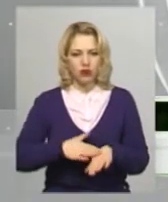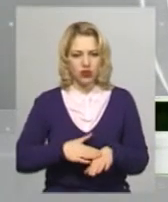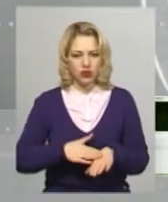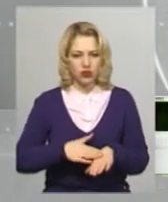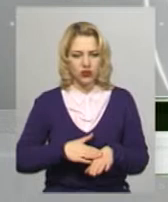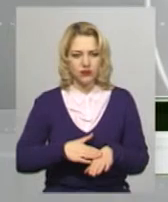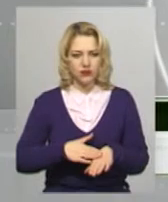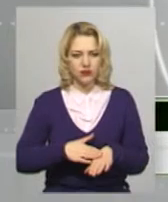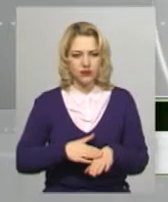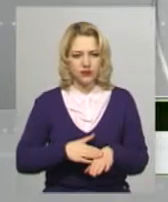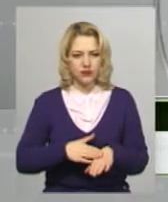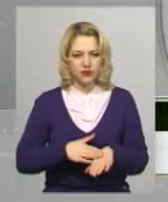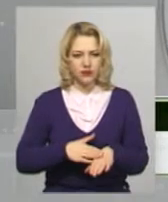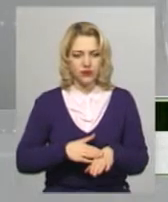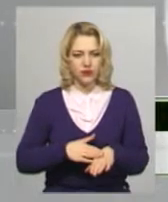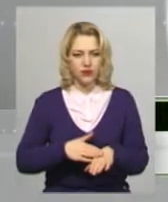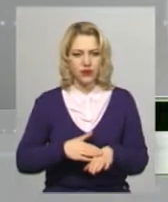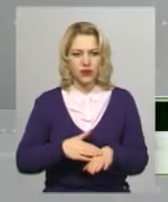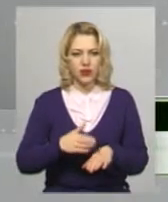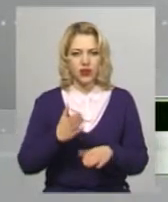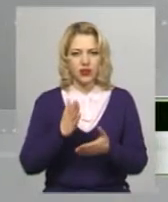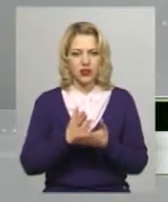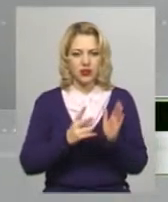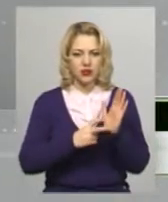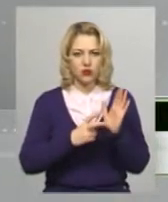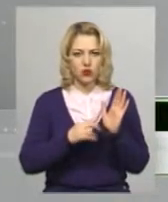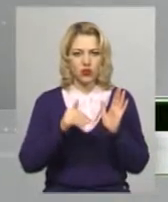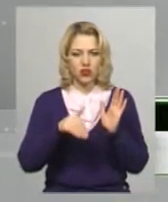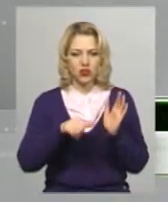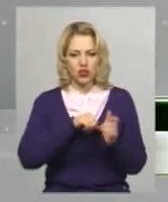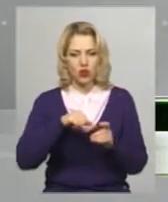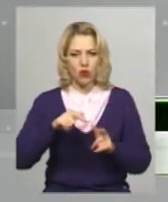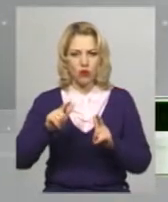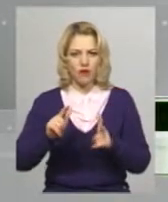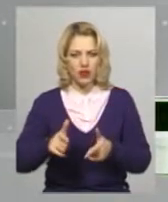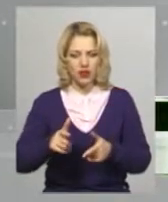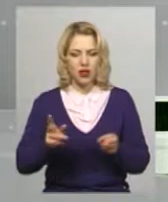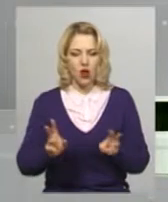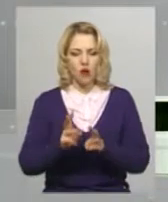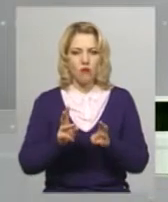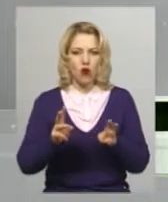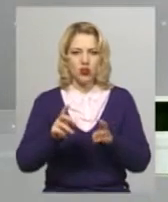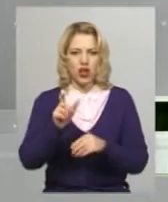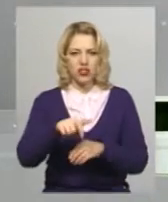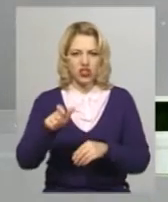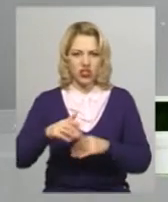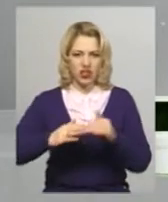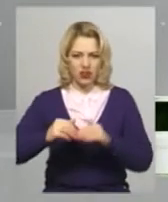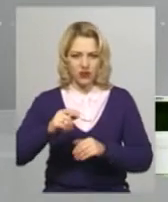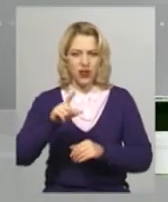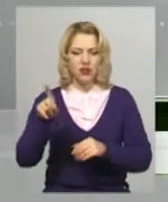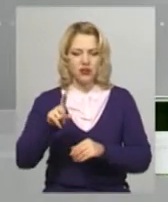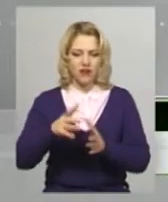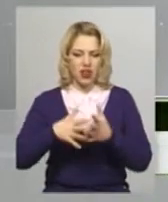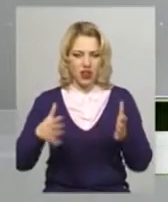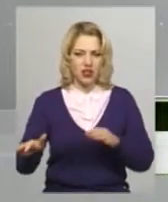за простором, в Польщі є 700 тисяч добровільних пожежників, тобто це великий рух, який слабиться